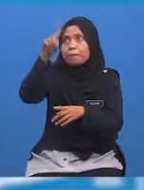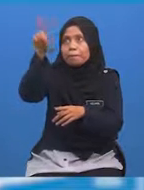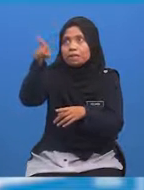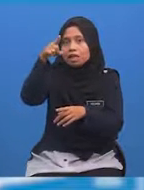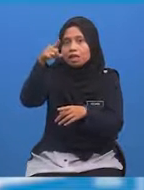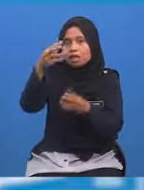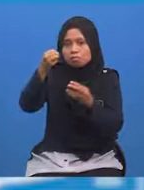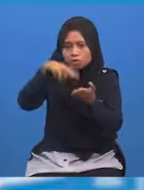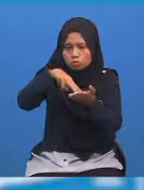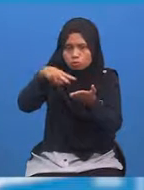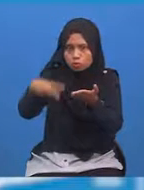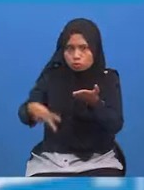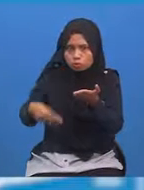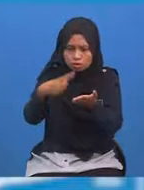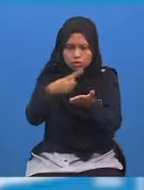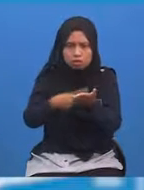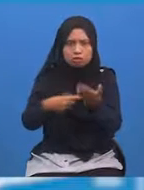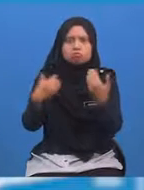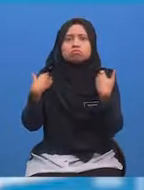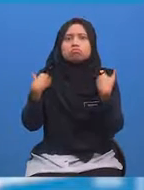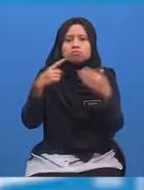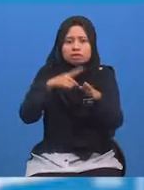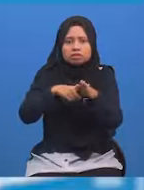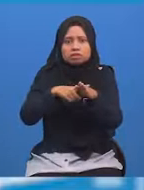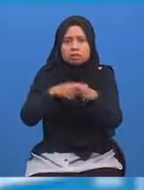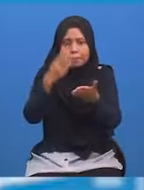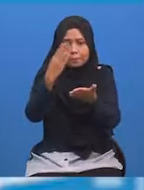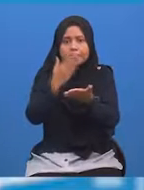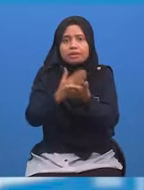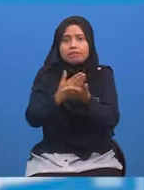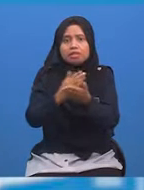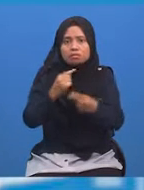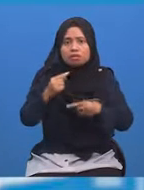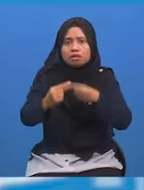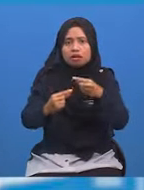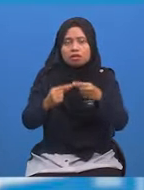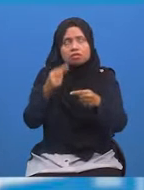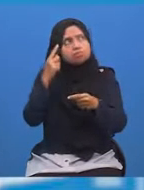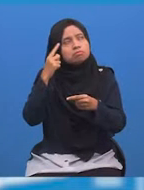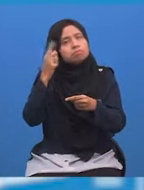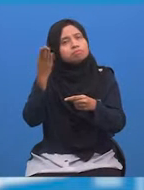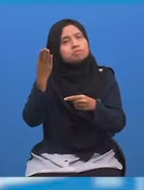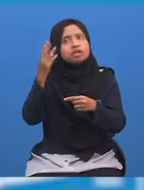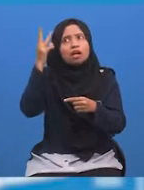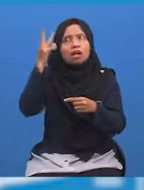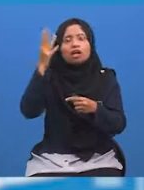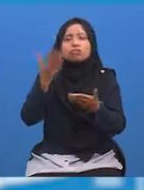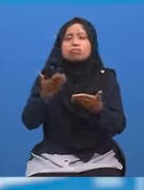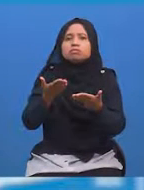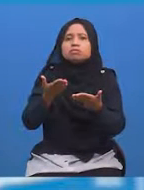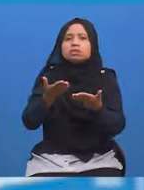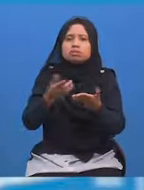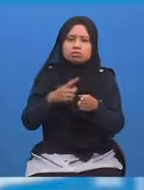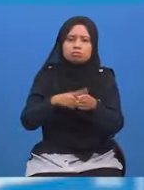Adakah masa berhenti bergerak? Dia berasa hairan Dia berasa keliru mengapa masa berlepas